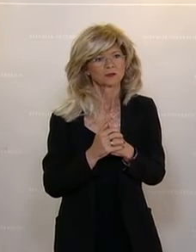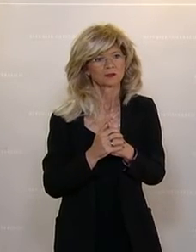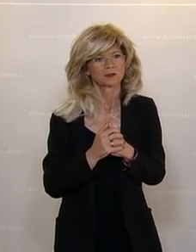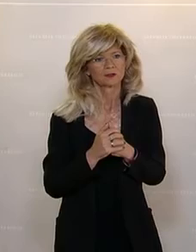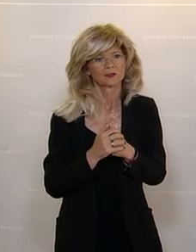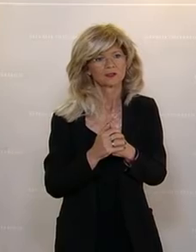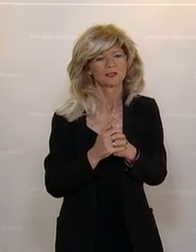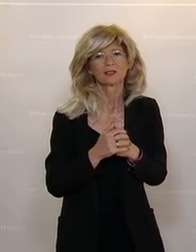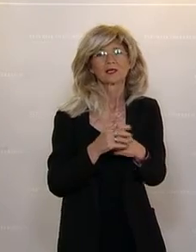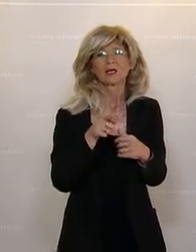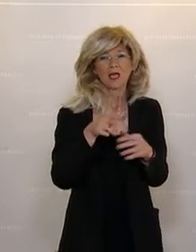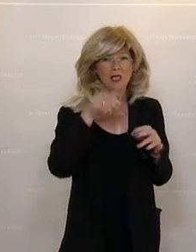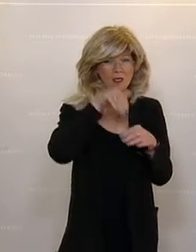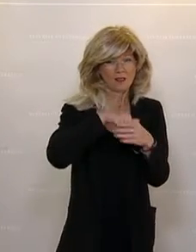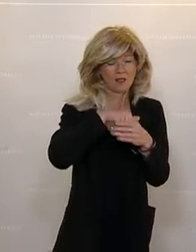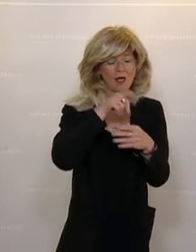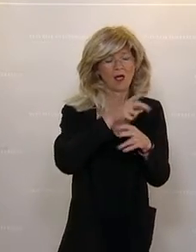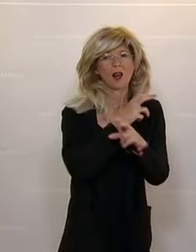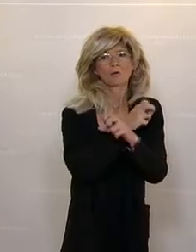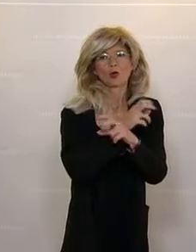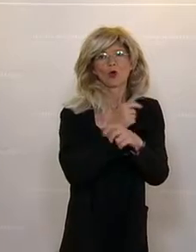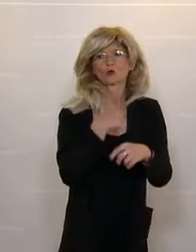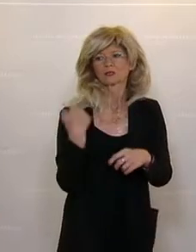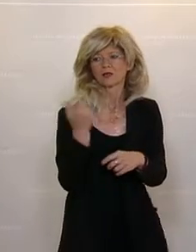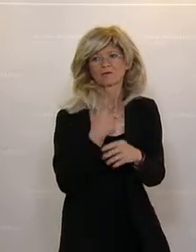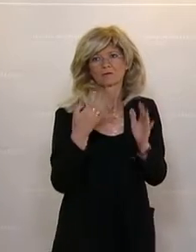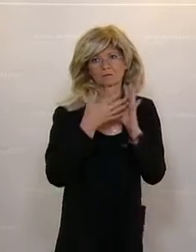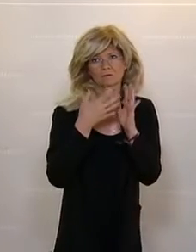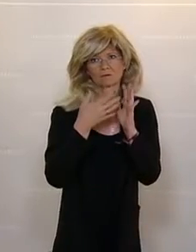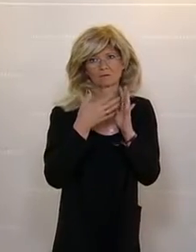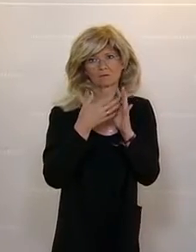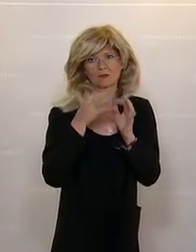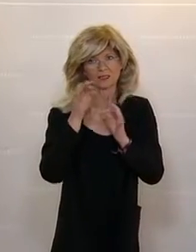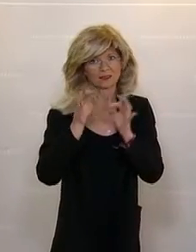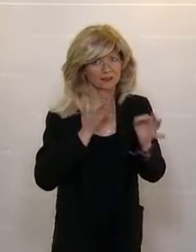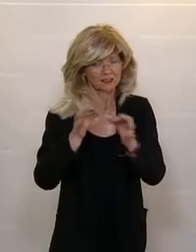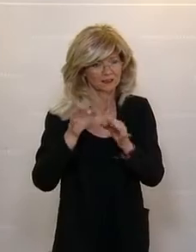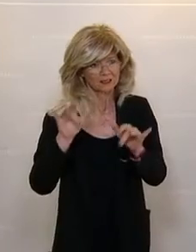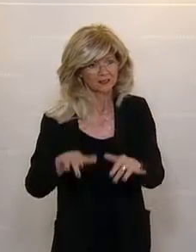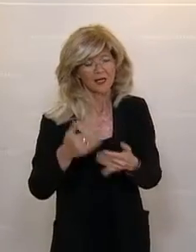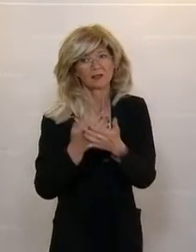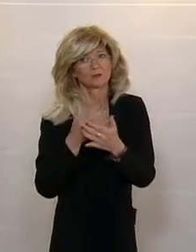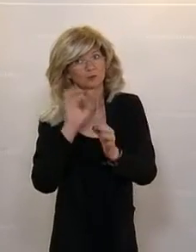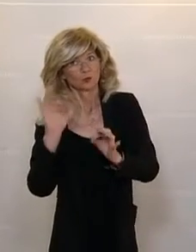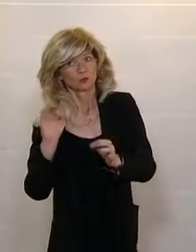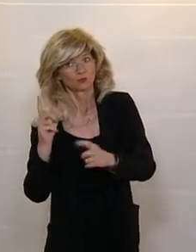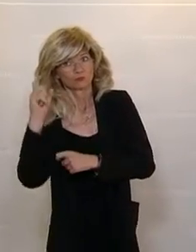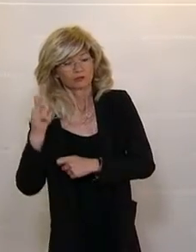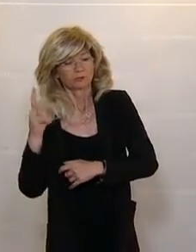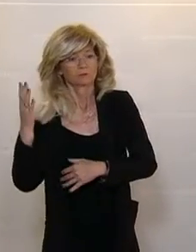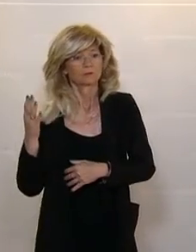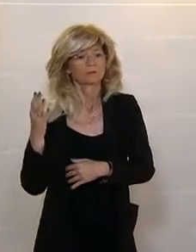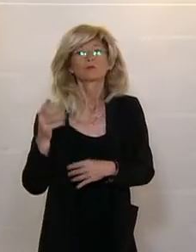Teststrategie gewährleisten können, dass wir sichere Schule stattfinden lassen können und haben damit auch als Vorbild für viele